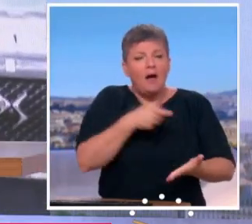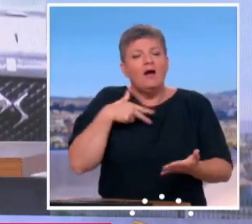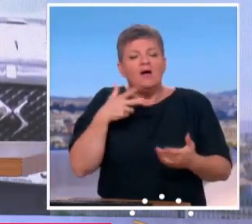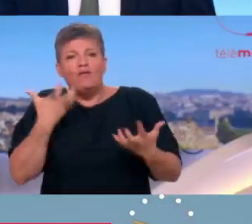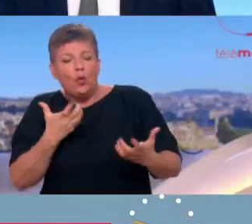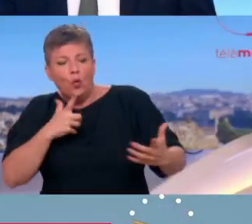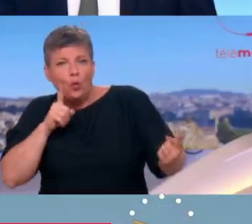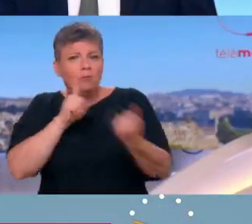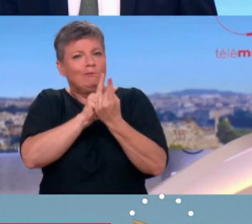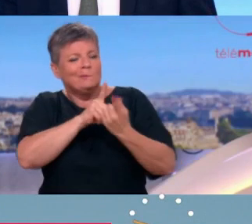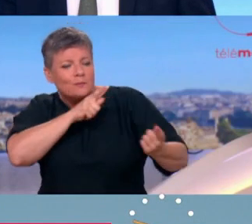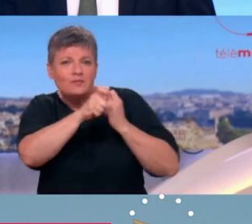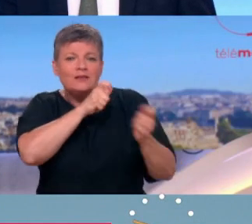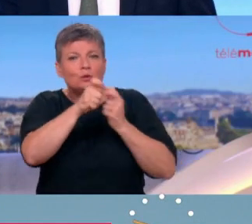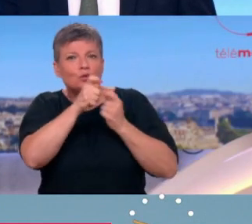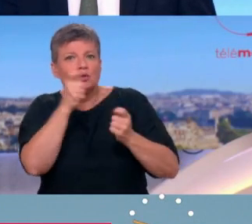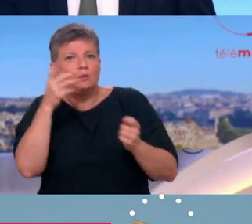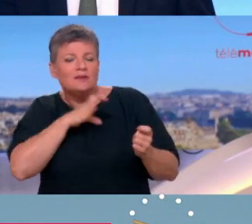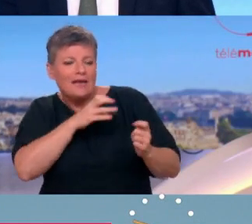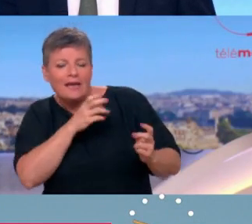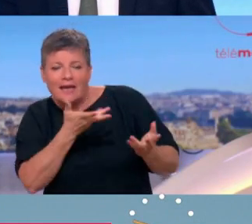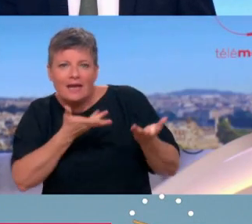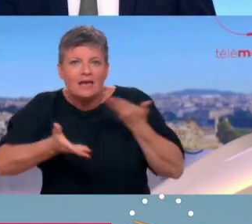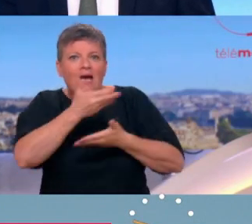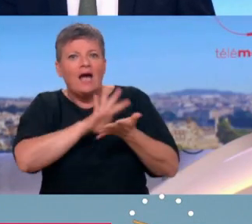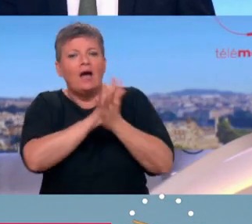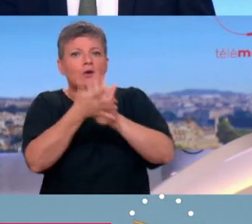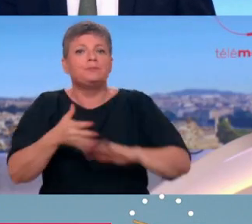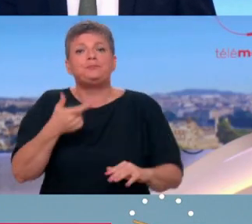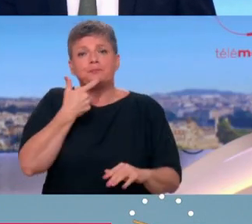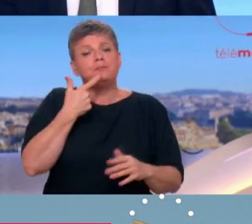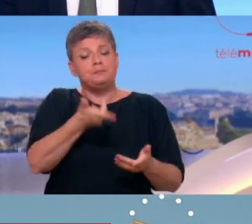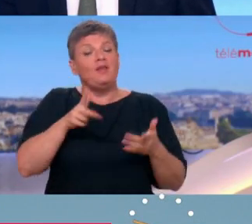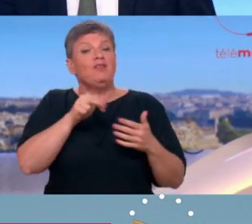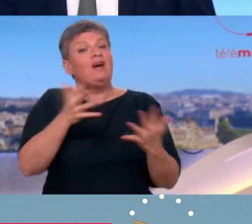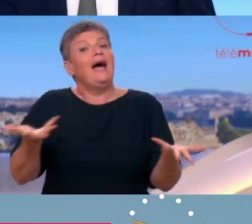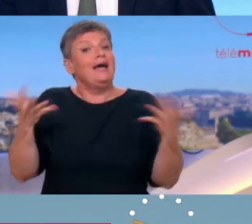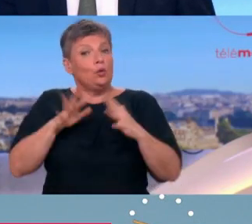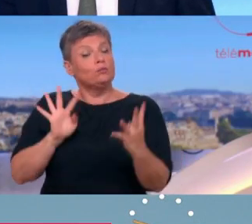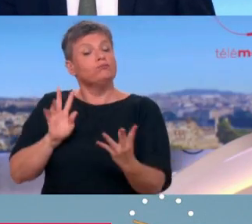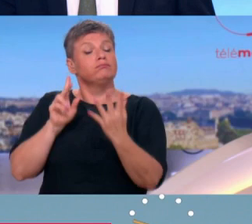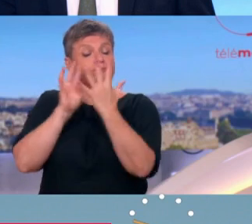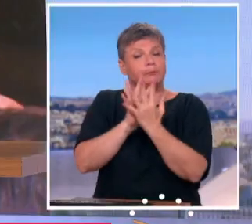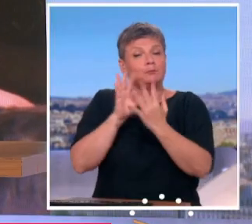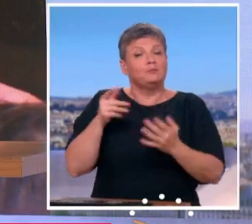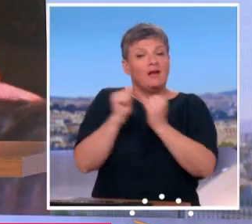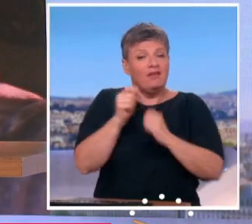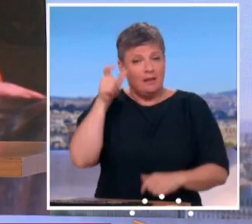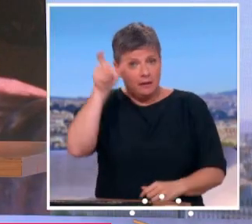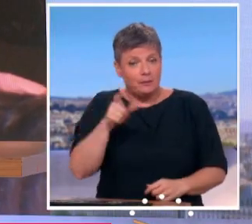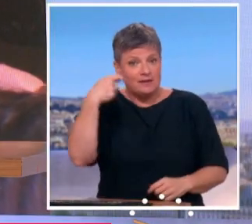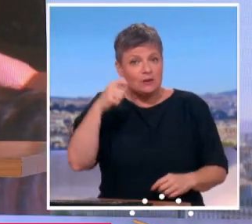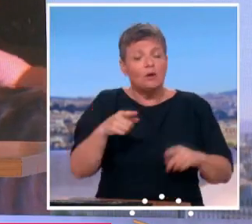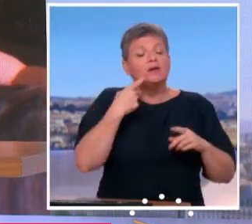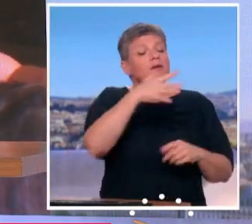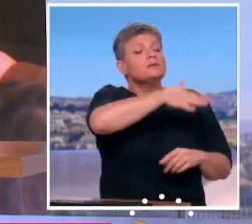idée et ce sujet de discussion de chef de parti autour du chef de l'État fait écho avec ce que les partenaires sociaux nous ont dit à la Première Ministre et à moi